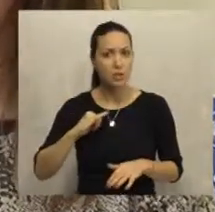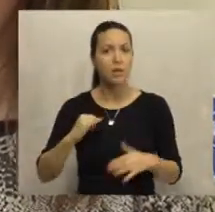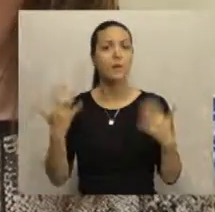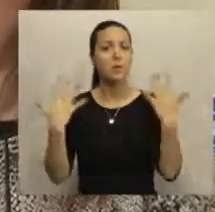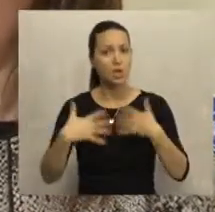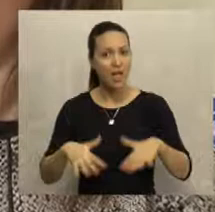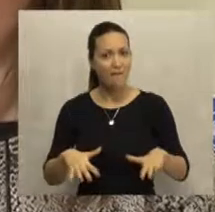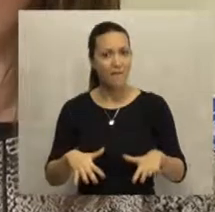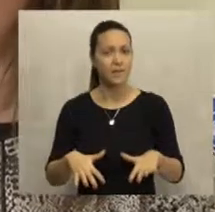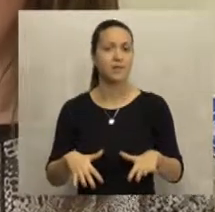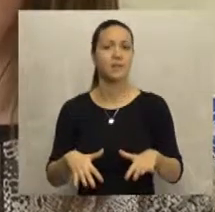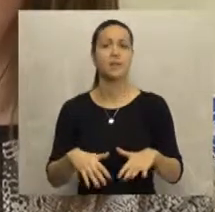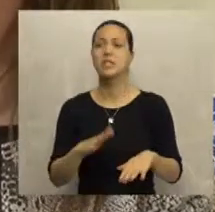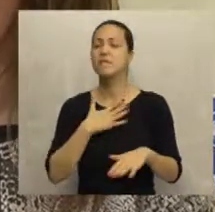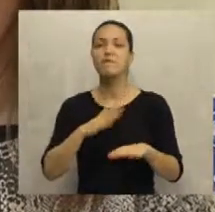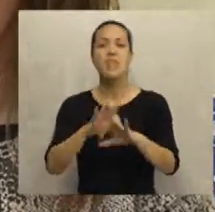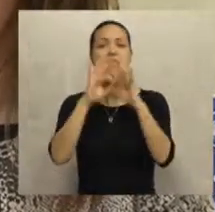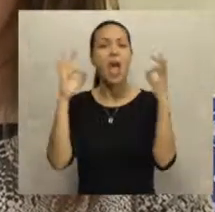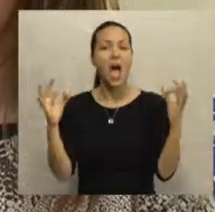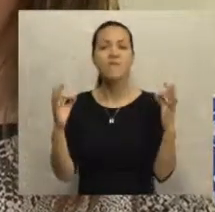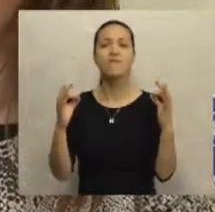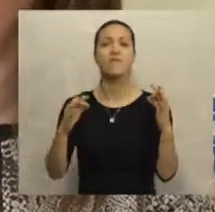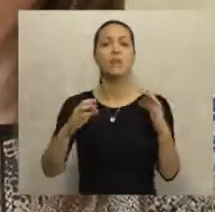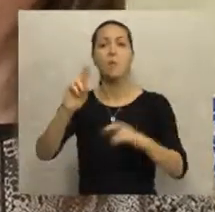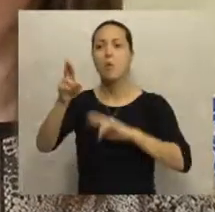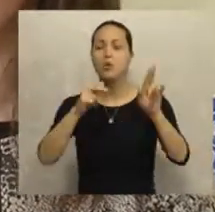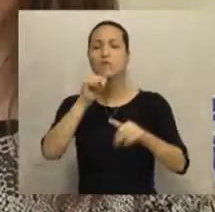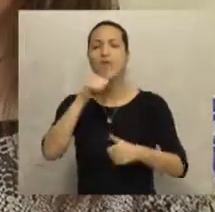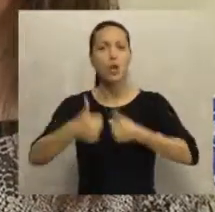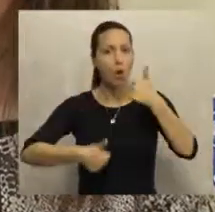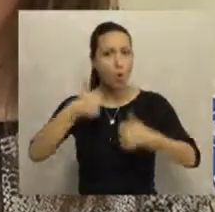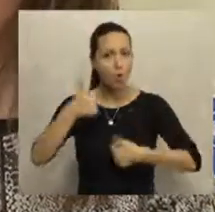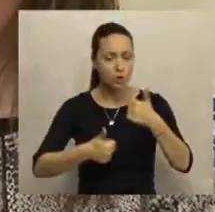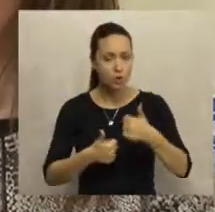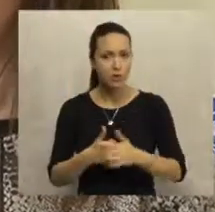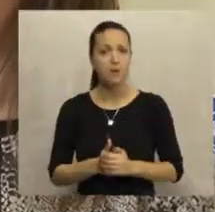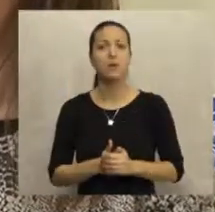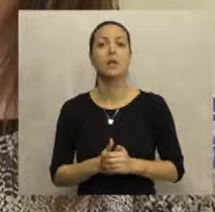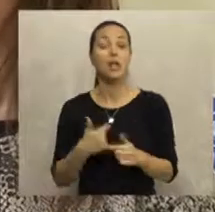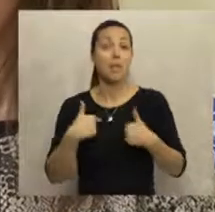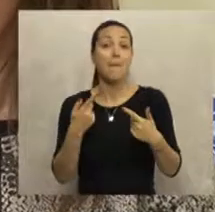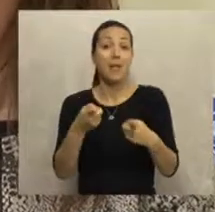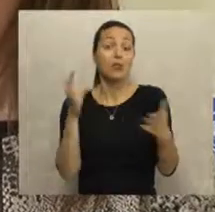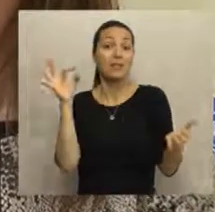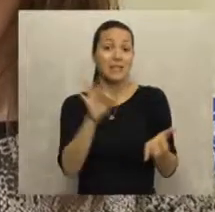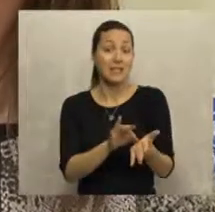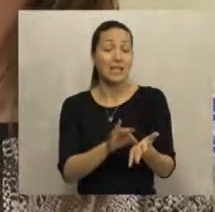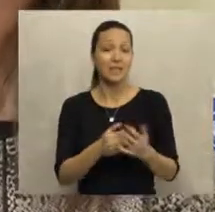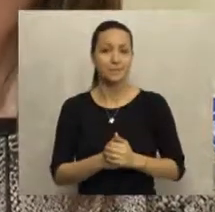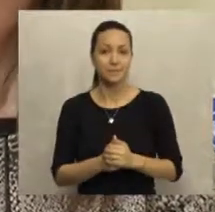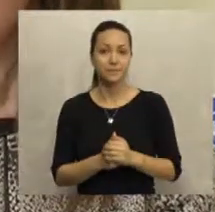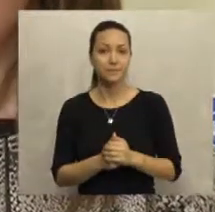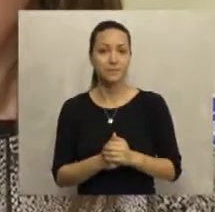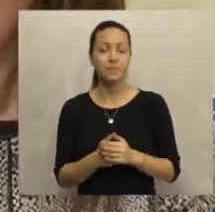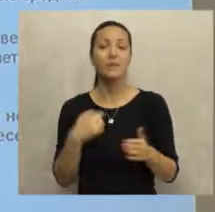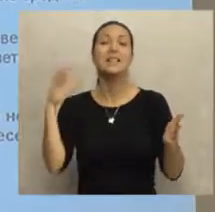bilo od strane poslodavaca za sve naše javne pozive i konkurse. A to nam je bio i cilj.